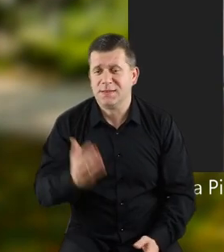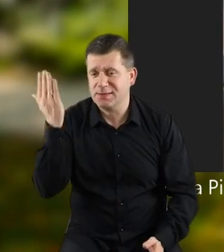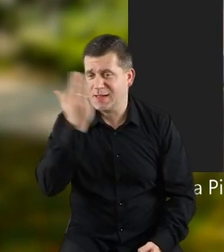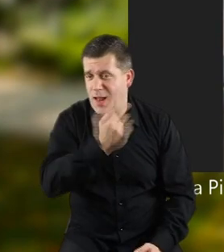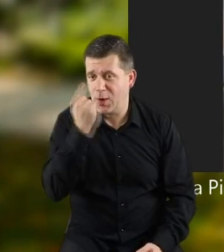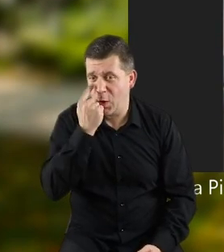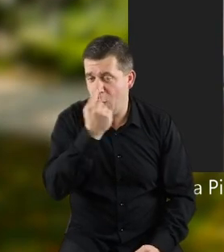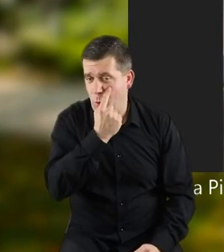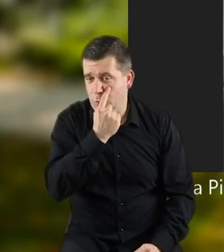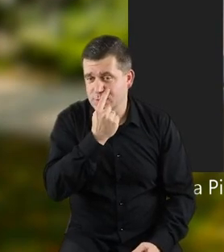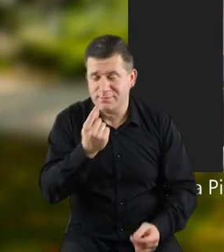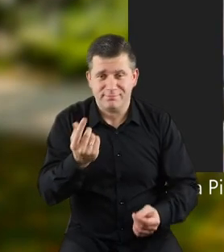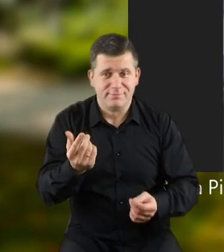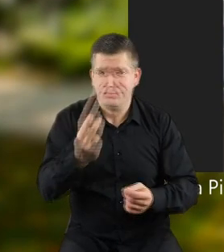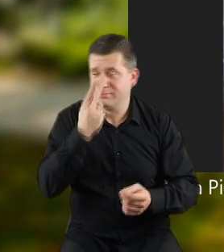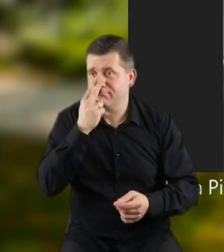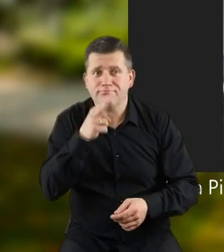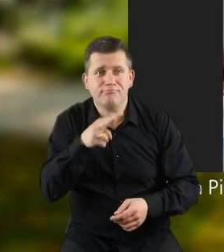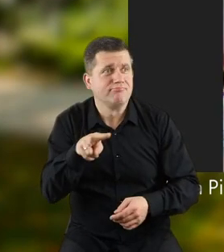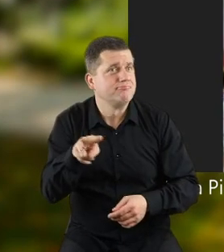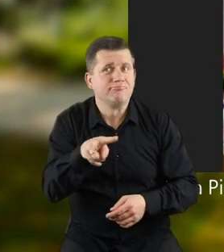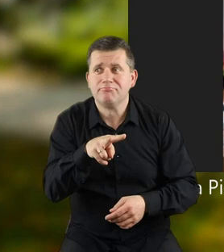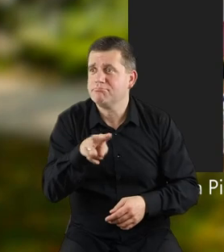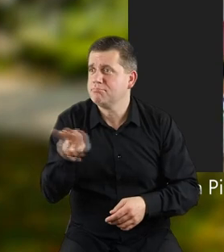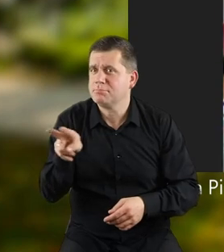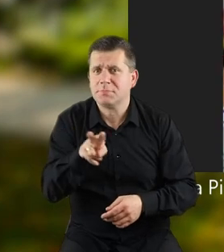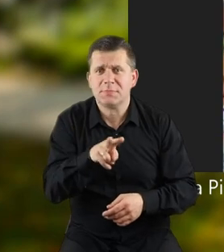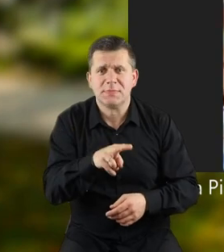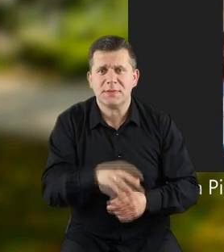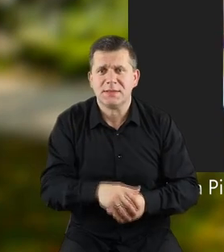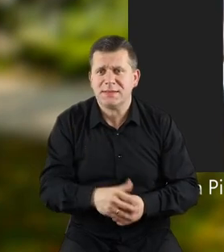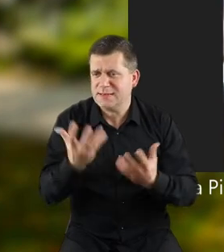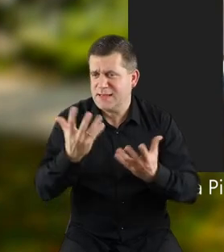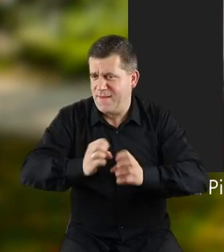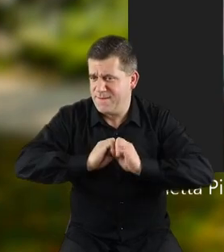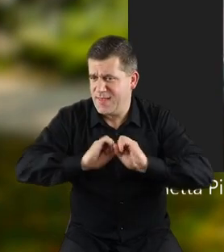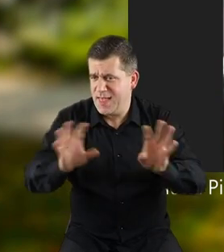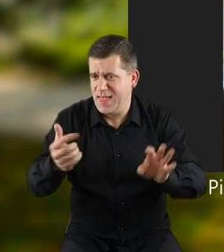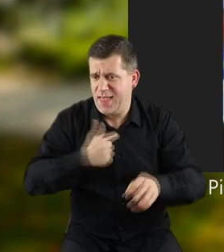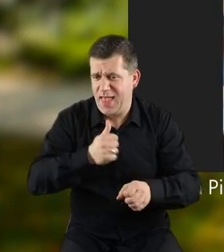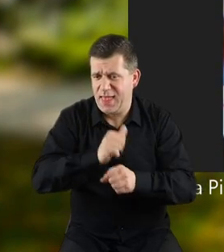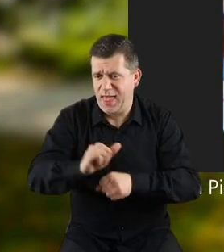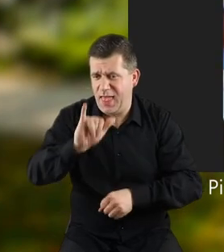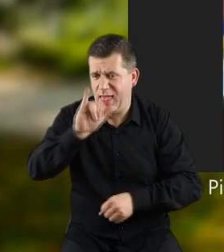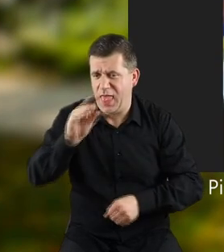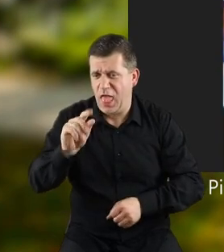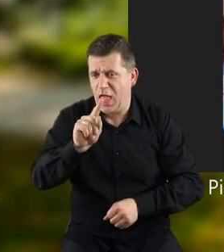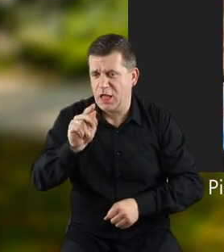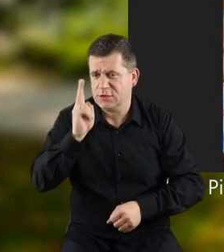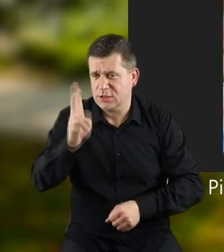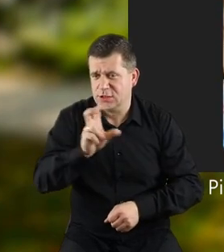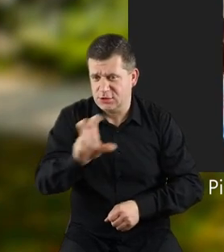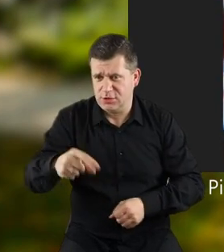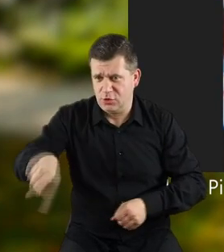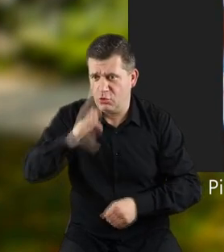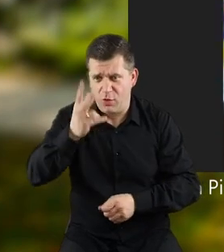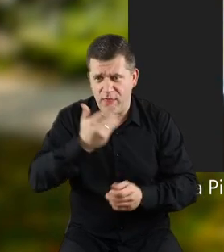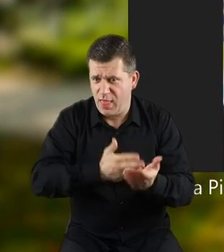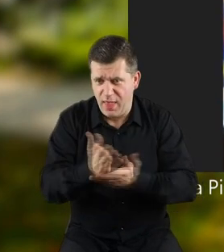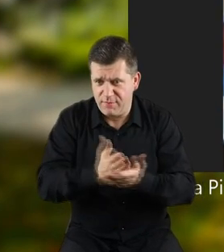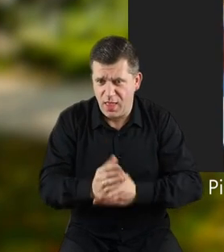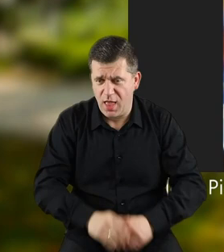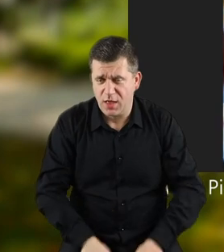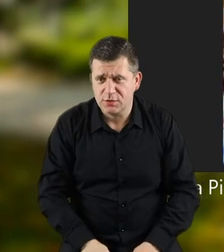Czarne oczka uśmiechnięte rozejrzały się przejęte. Chcę wyjaśnić, jestem jeżyk i czy nadal ktoś nie